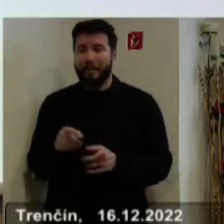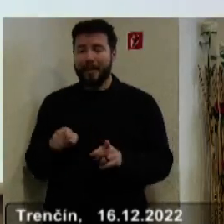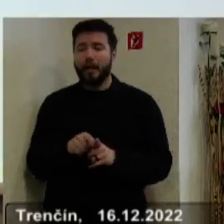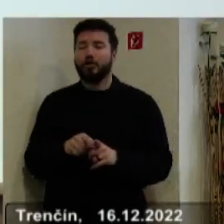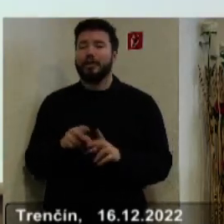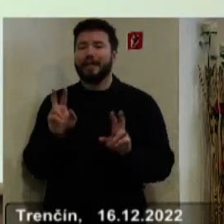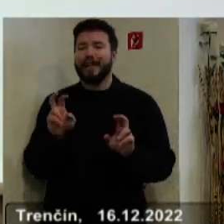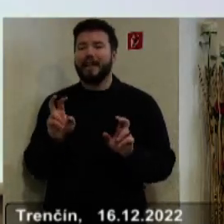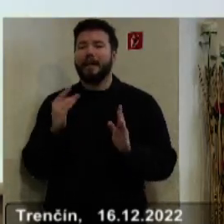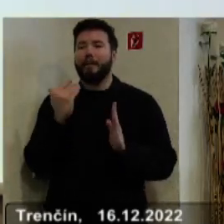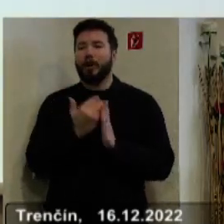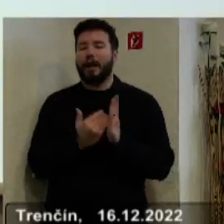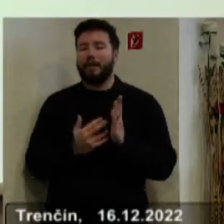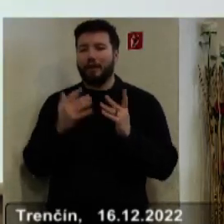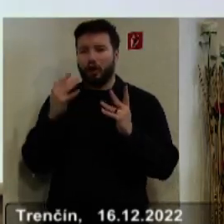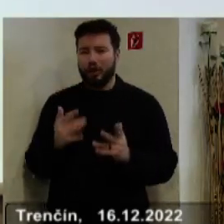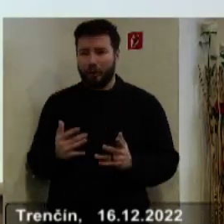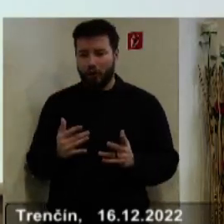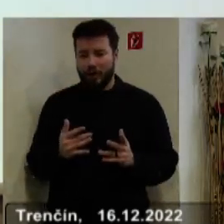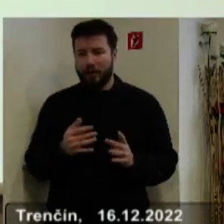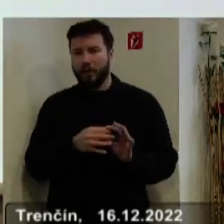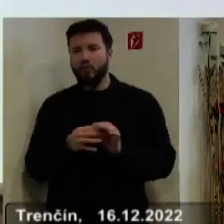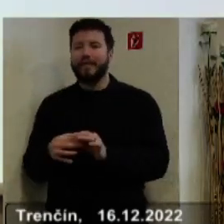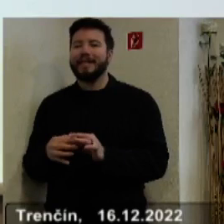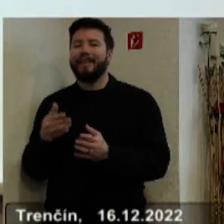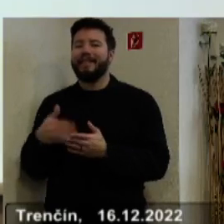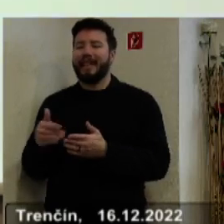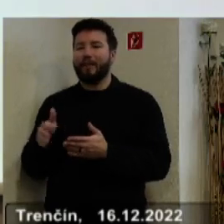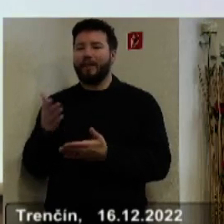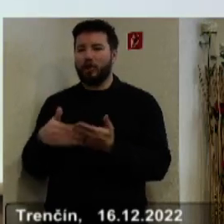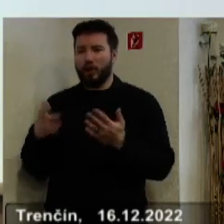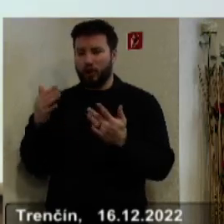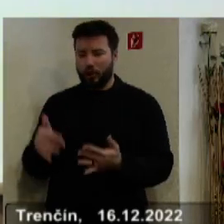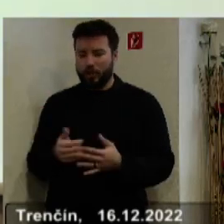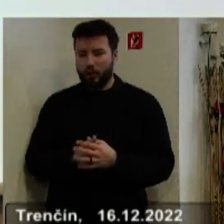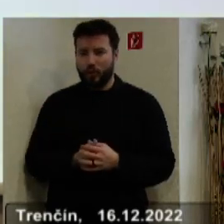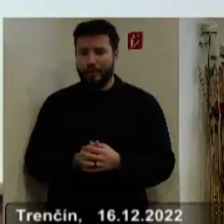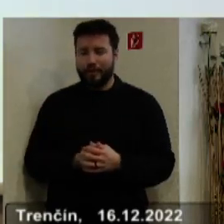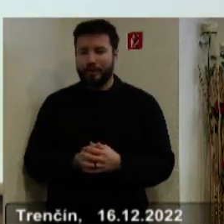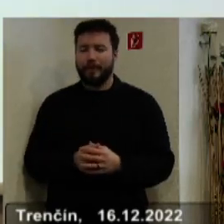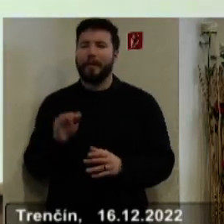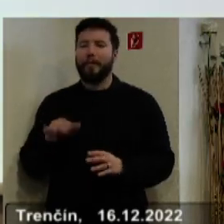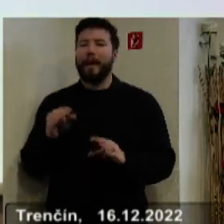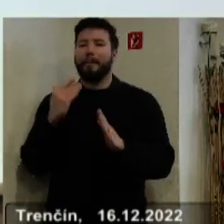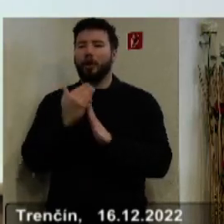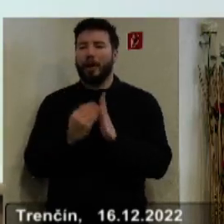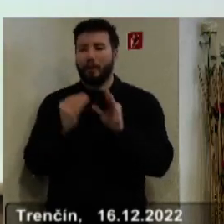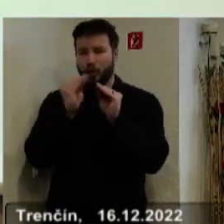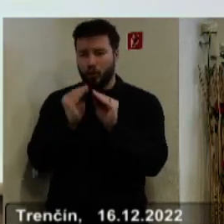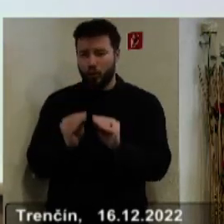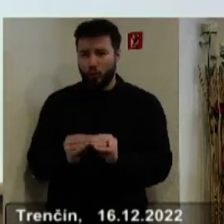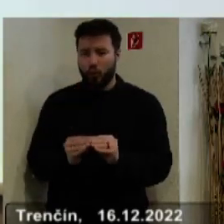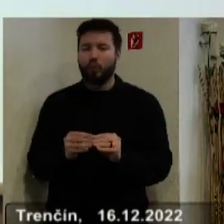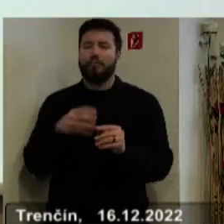programový rozpočet, ktorý je vlastne odrazom výdavkovej časti rozpočtu. Je zostavený v programovej štruktúre obsahuje 11